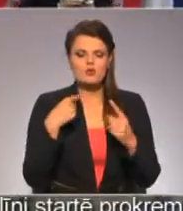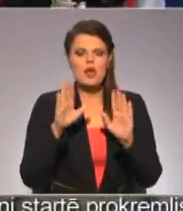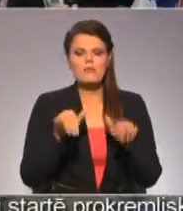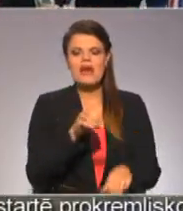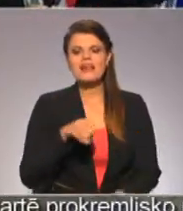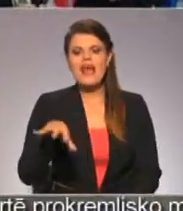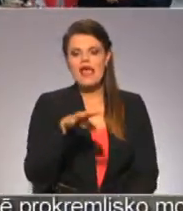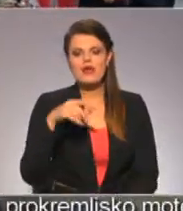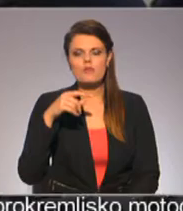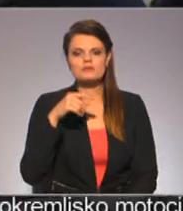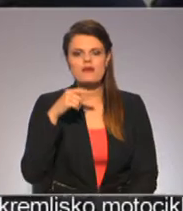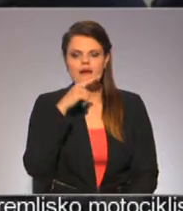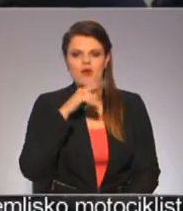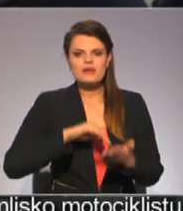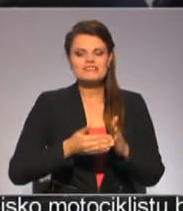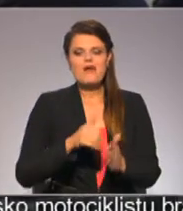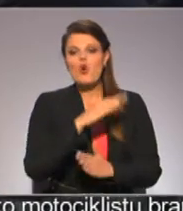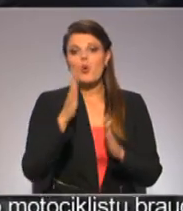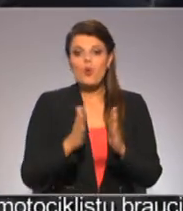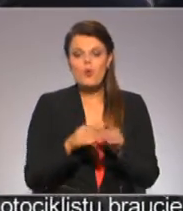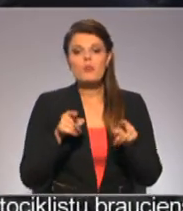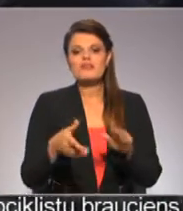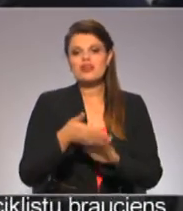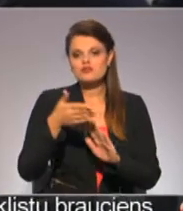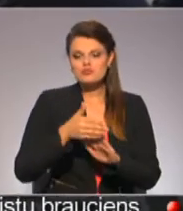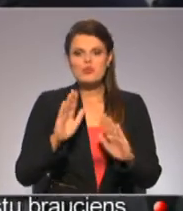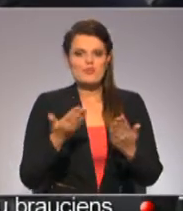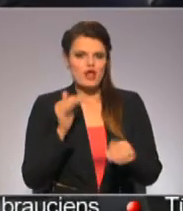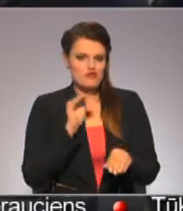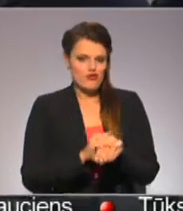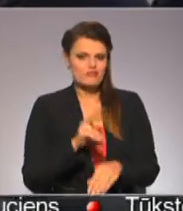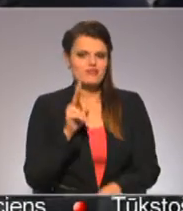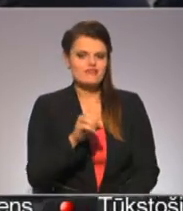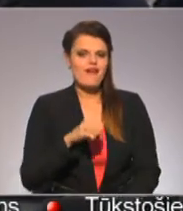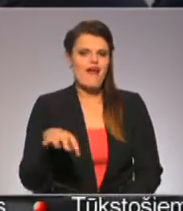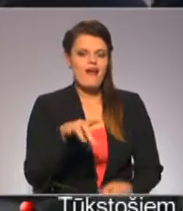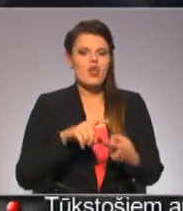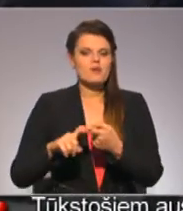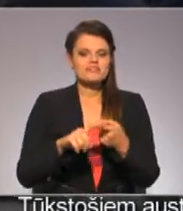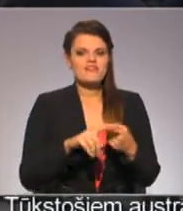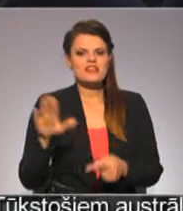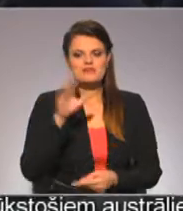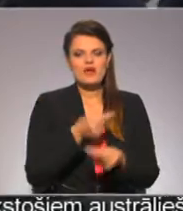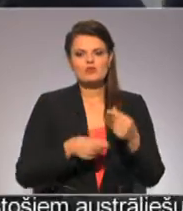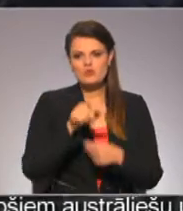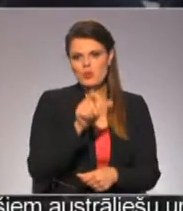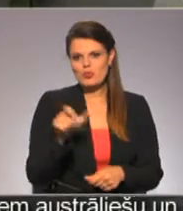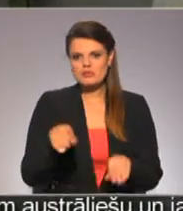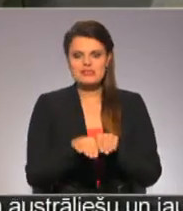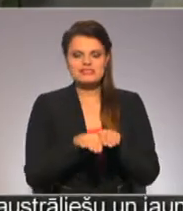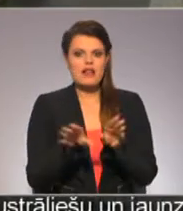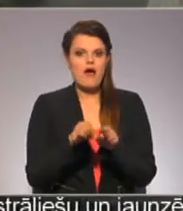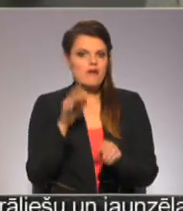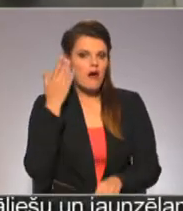ekonomikas stāvokli kopumā. Tas uzlabojis, taču ir konstatēts, ka Eiropas Savienības valstu uzņēmējiem, salīdzinot piemēram ar